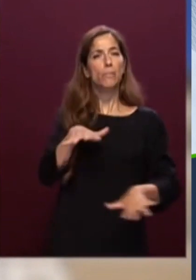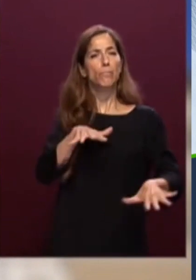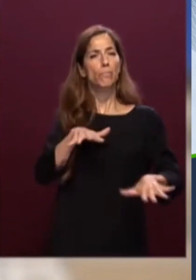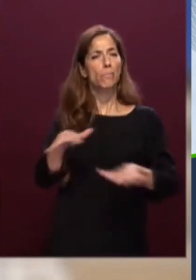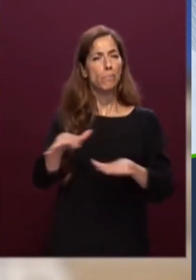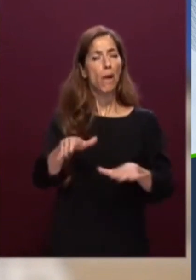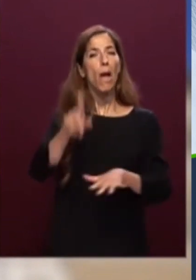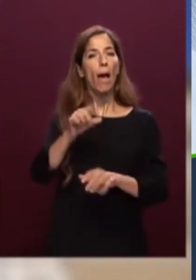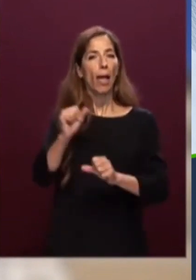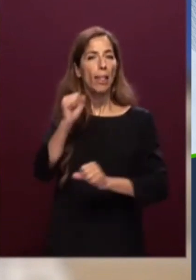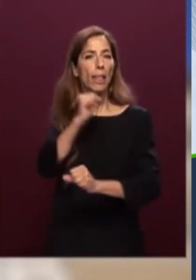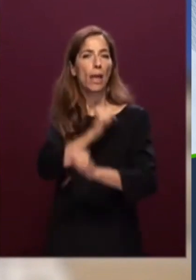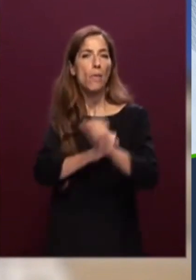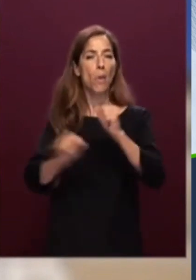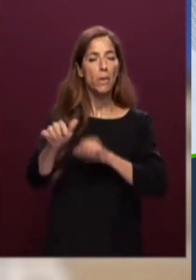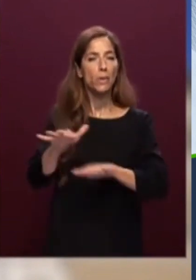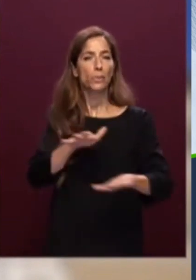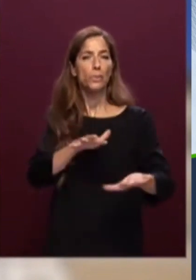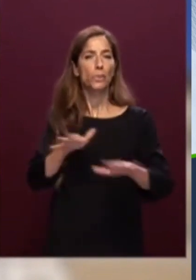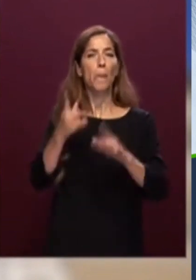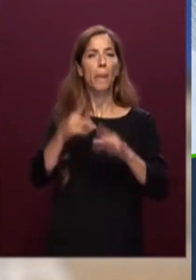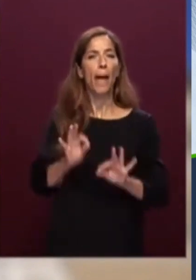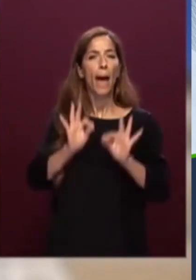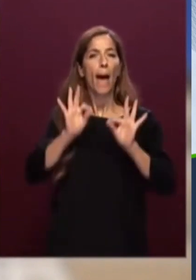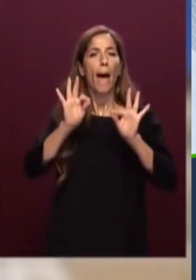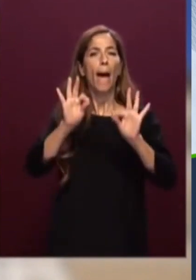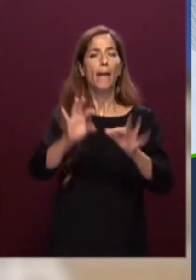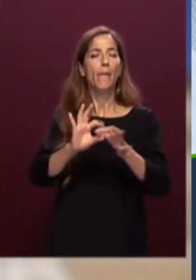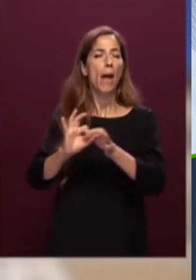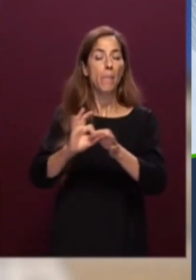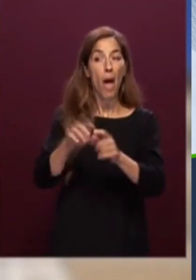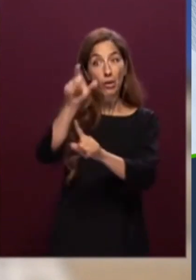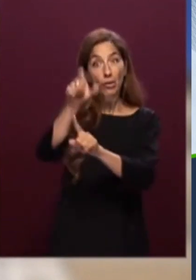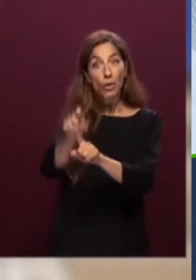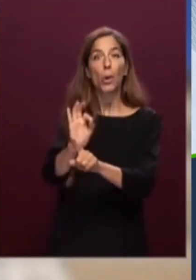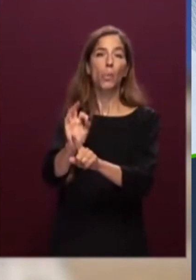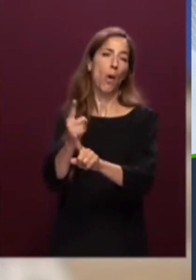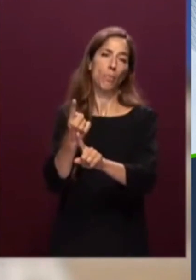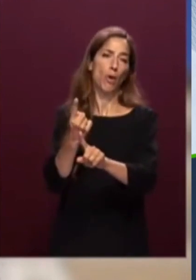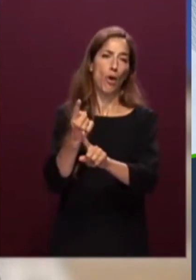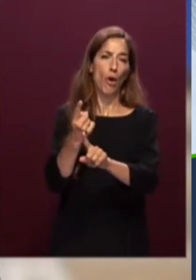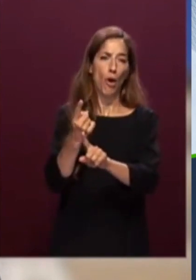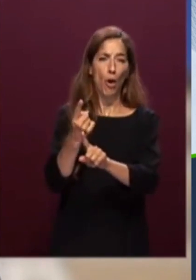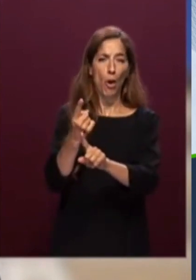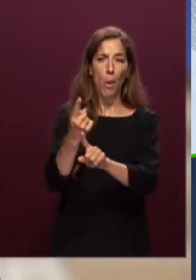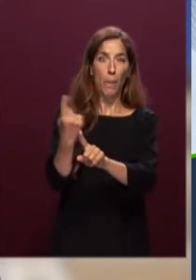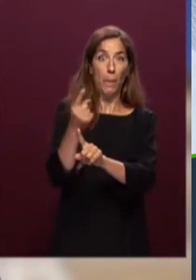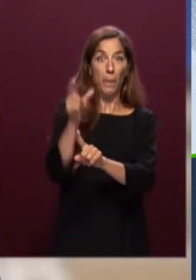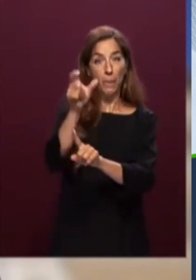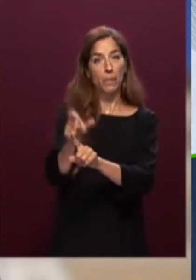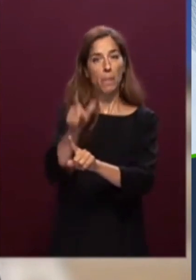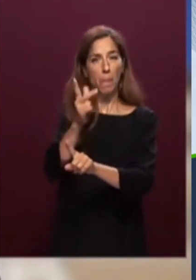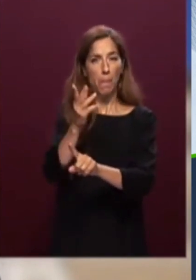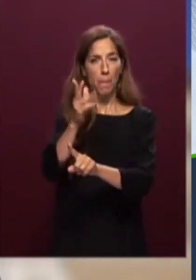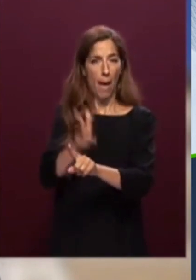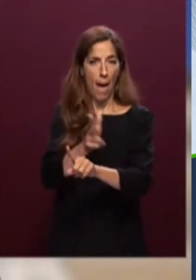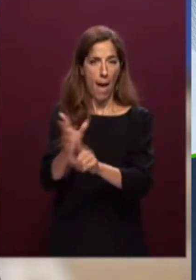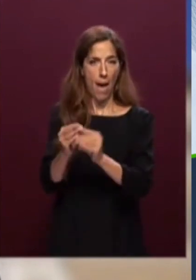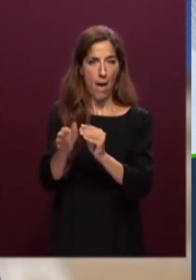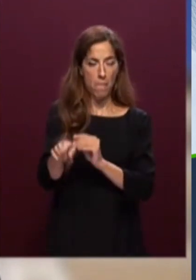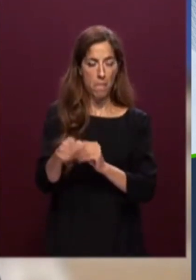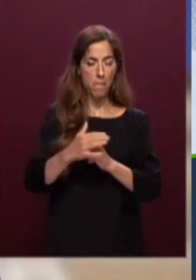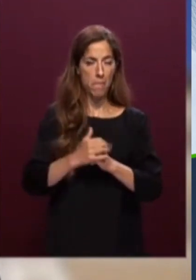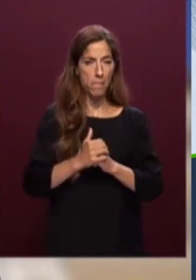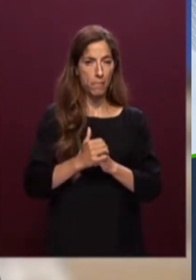a favore della pace senza uguali infine permettetevi un ringraziamento